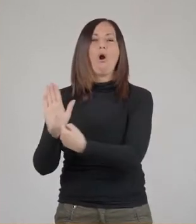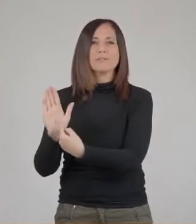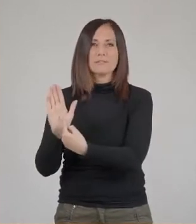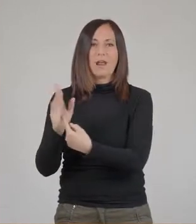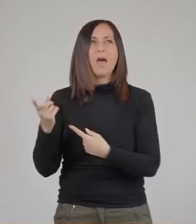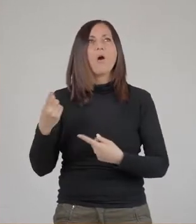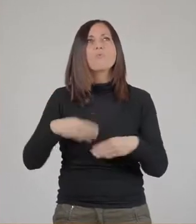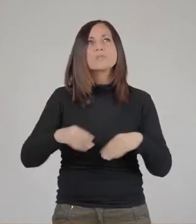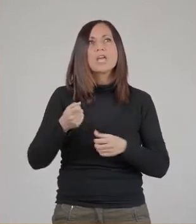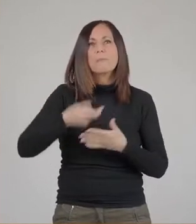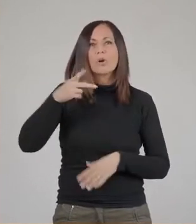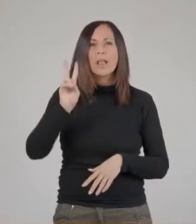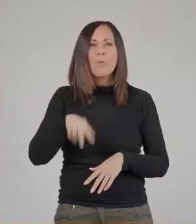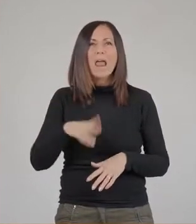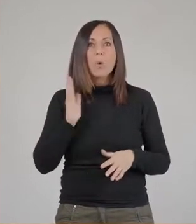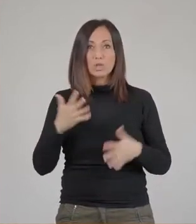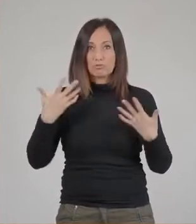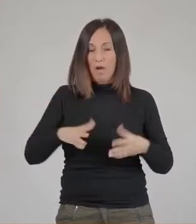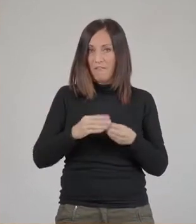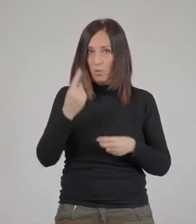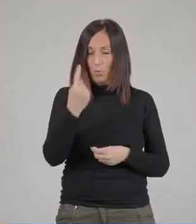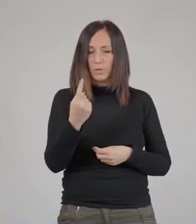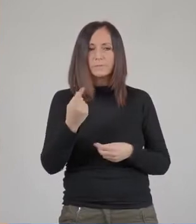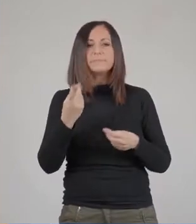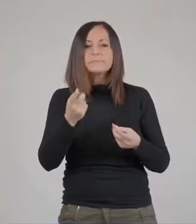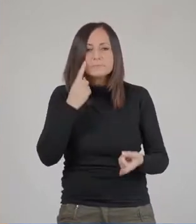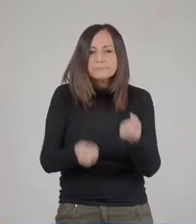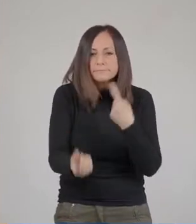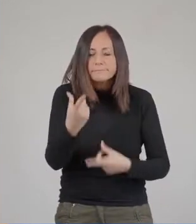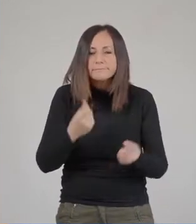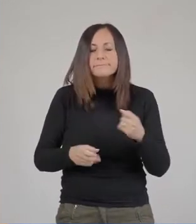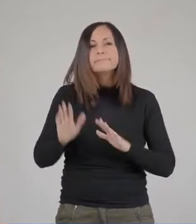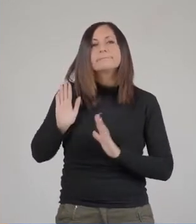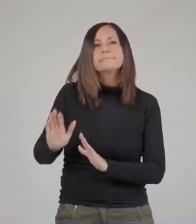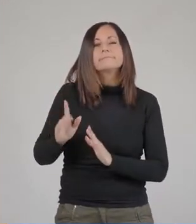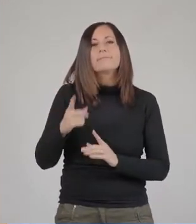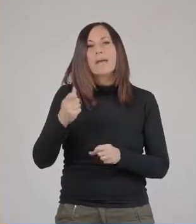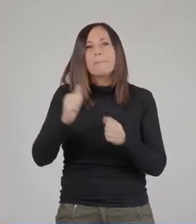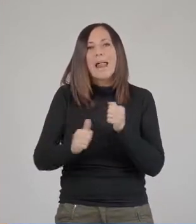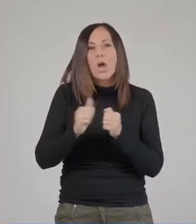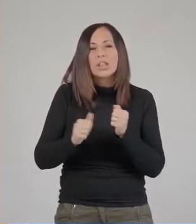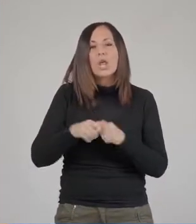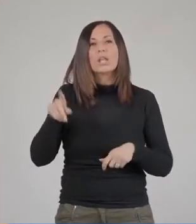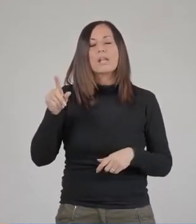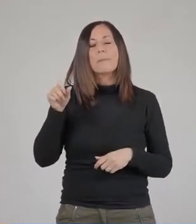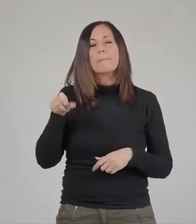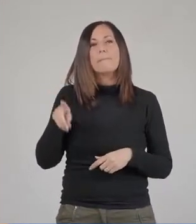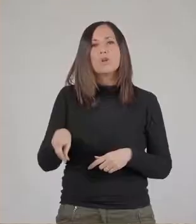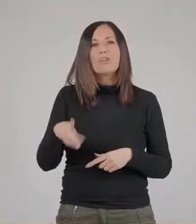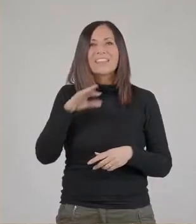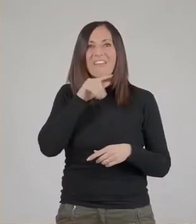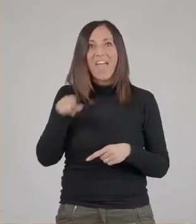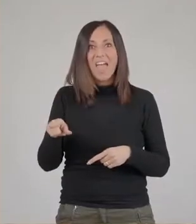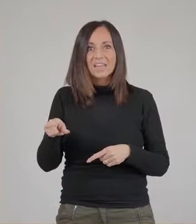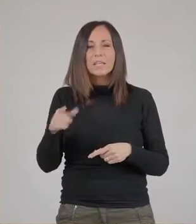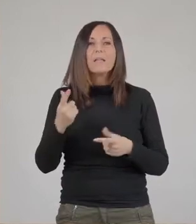delle mostre. Il museo ne ha organizzato una importante nel 2015 sui reperti archeologici e paleontologici di oggetti vecchi